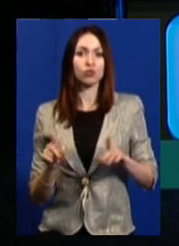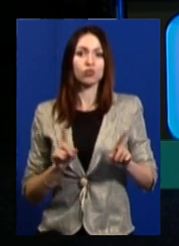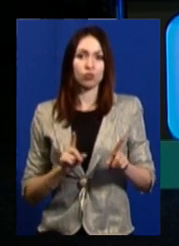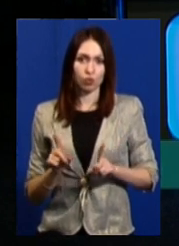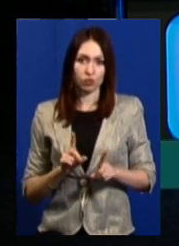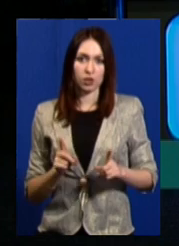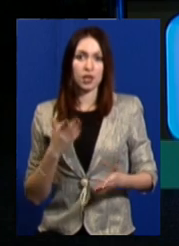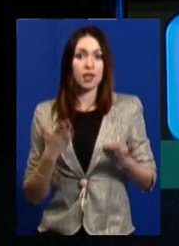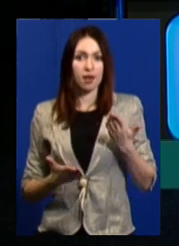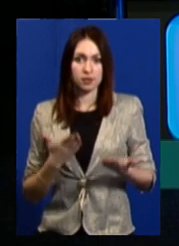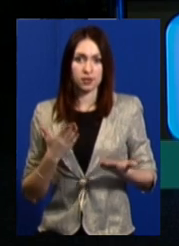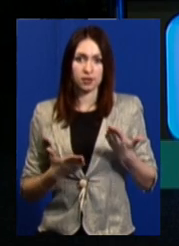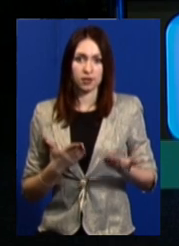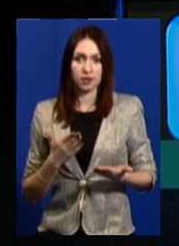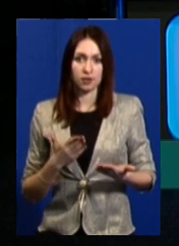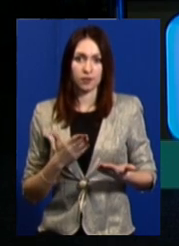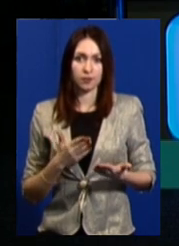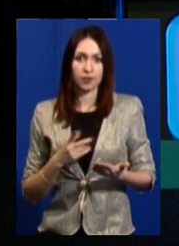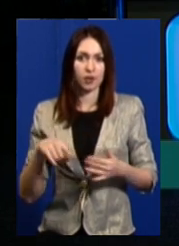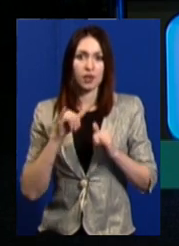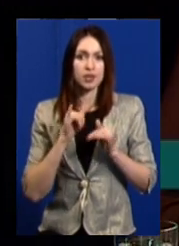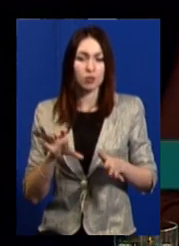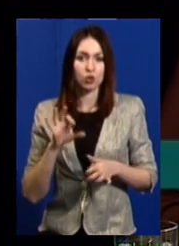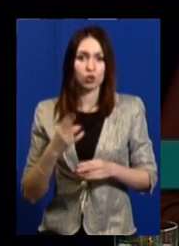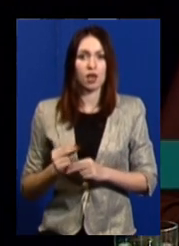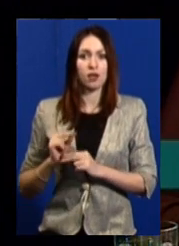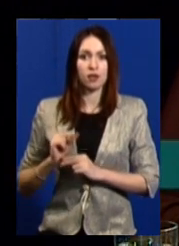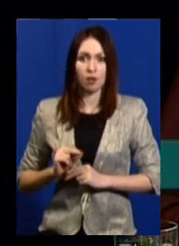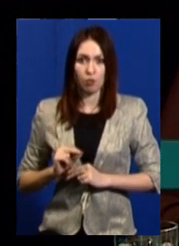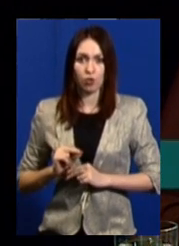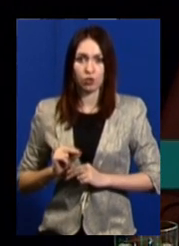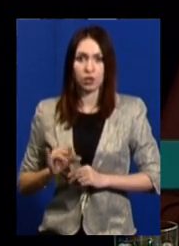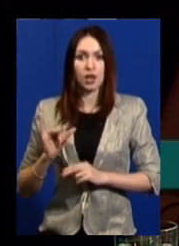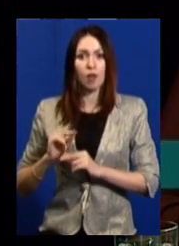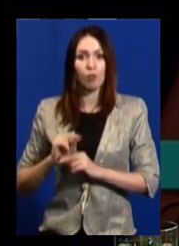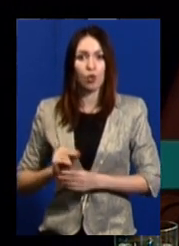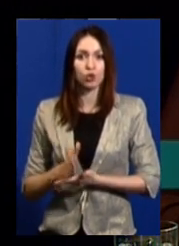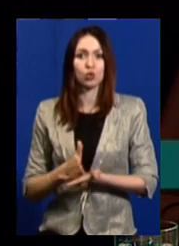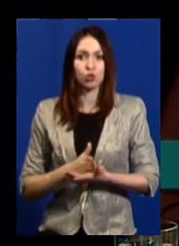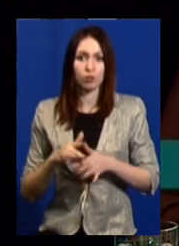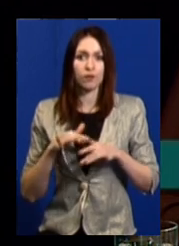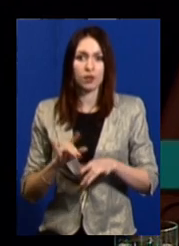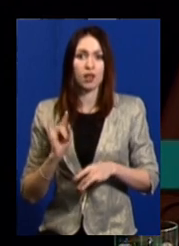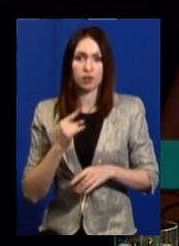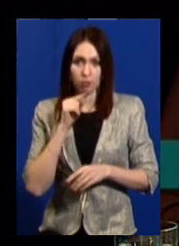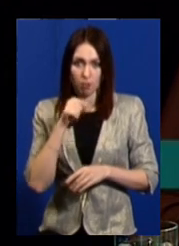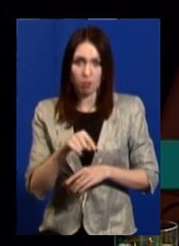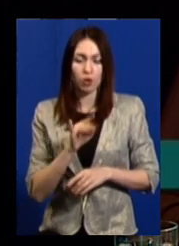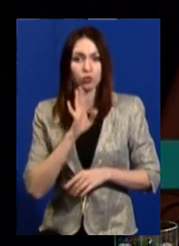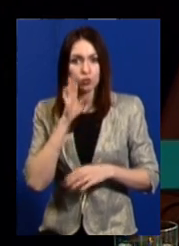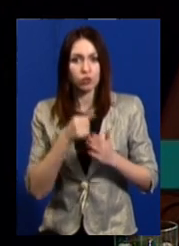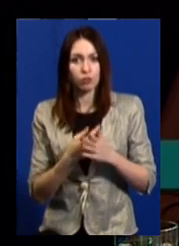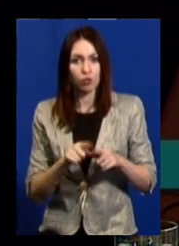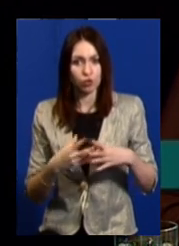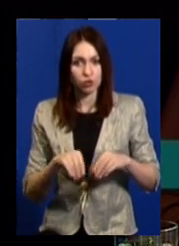якщо не змогли соціальні працівники і працівники служби у справах дітей потрапити вранці до цієї